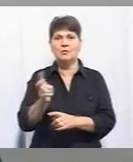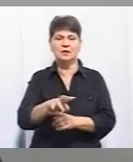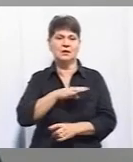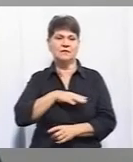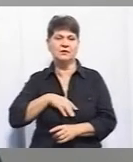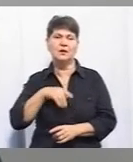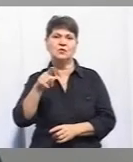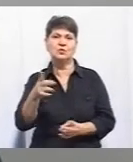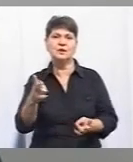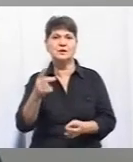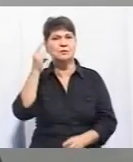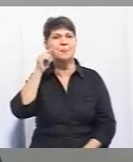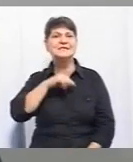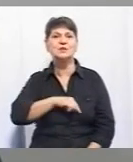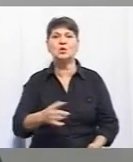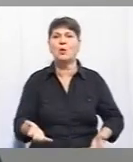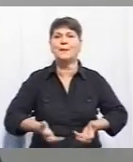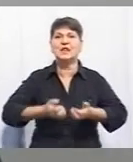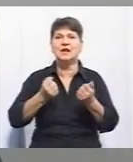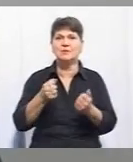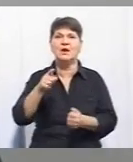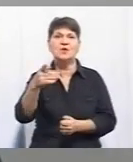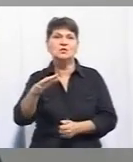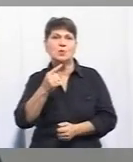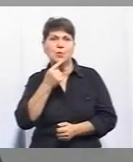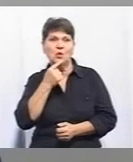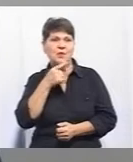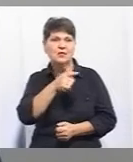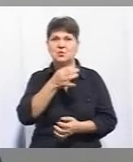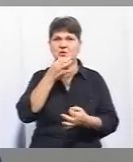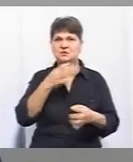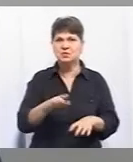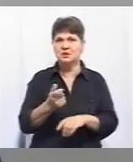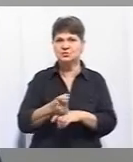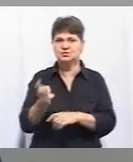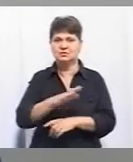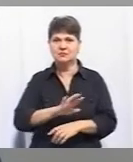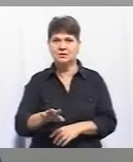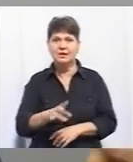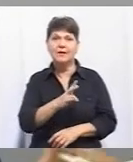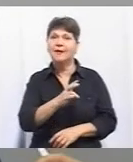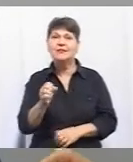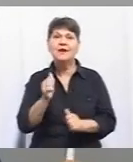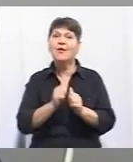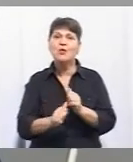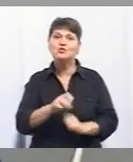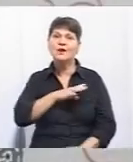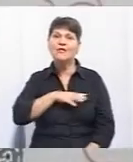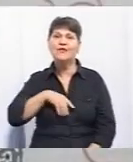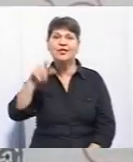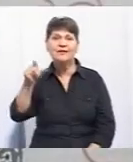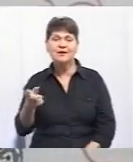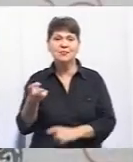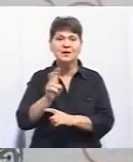сказати, тобі дасть психолог хорошу підтримку, тому що, ймовірно, він вже пробував, йому не сподобалось, і він більше ніколи не хоче прийти. кожен ветеран наважиться прийти і сказати, мені зле